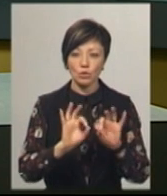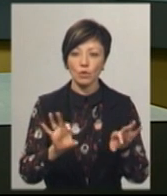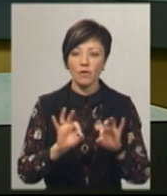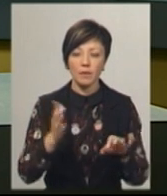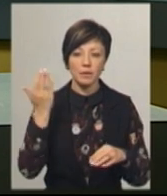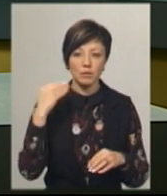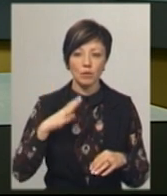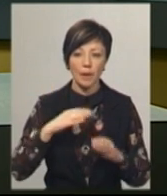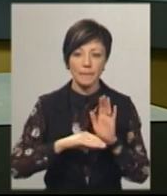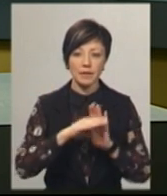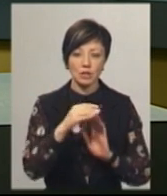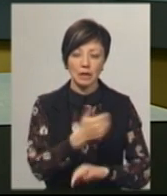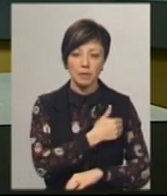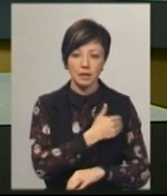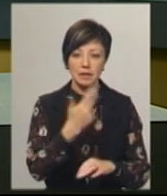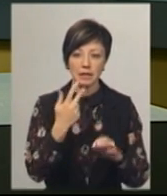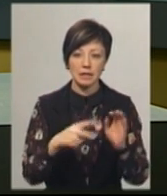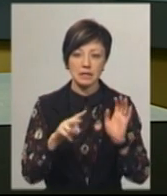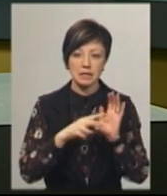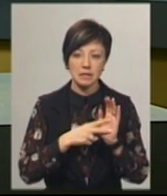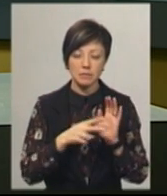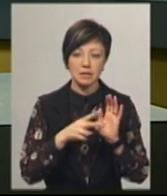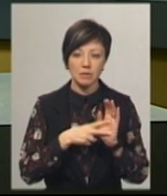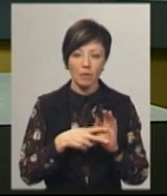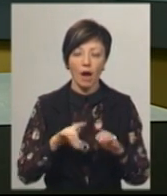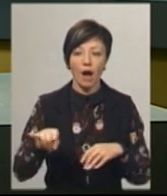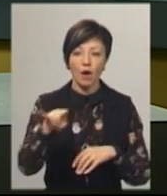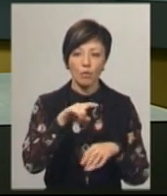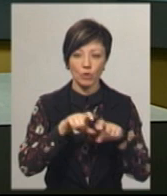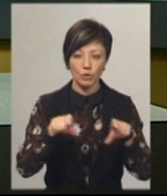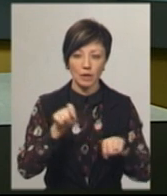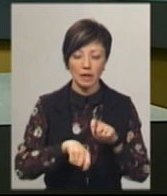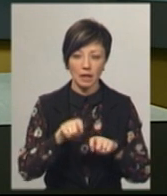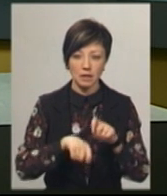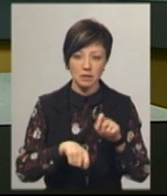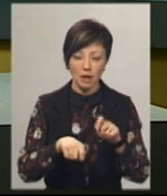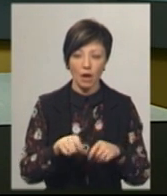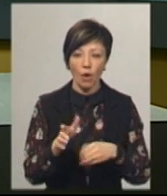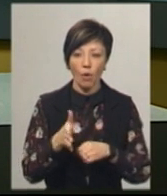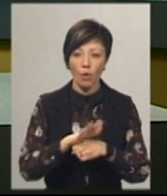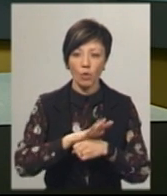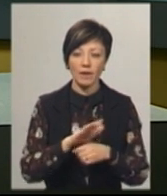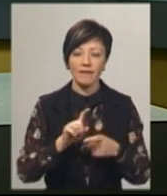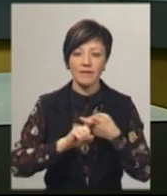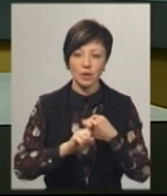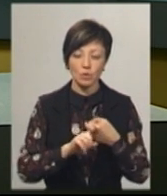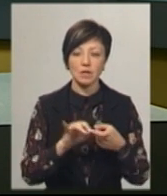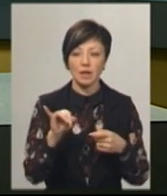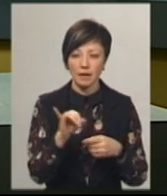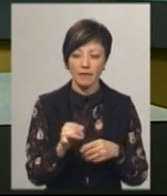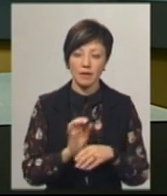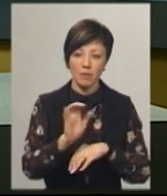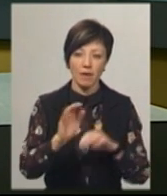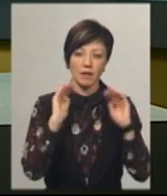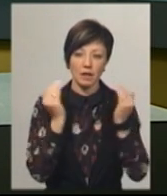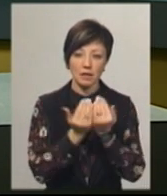тоді у нього була підвищена температура – 37,7. У аеропорту зробили тест на коронавірус та відправили в готель на карантин. Наступного